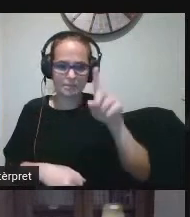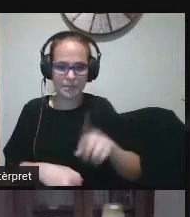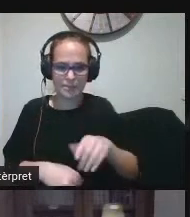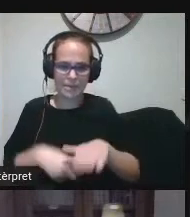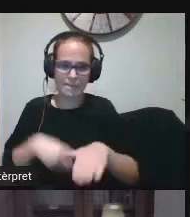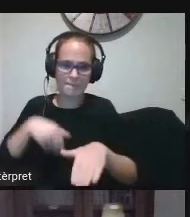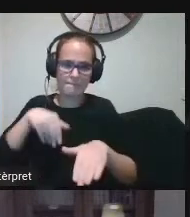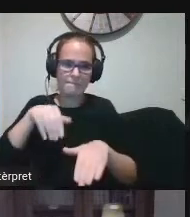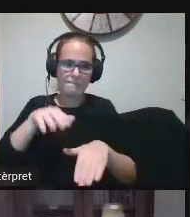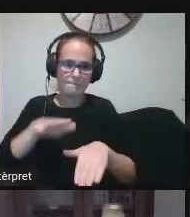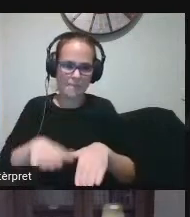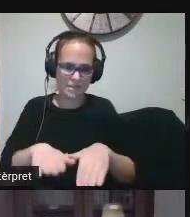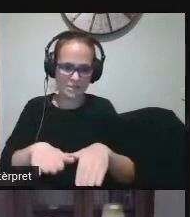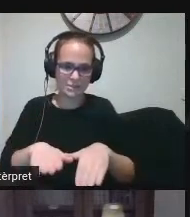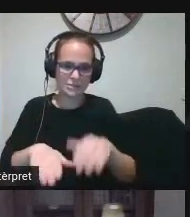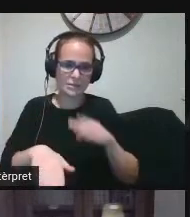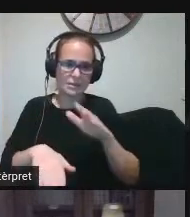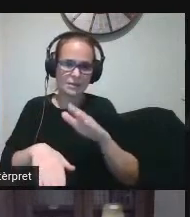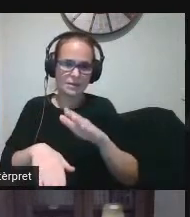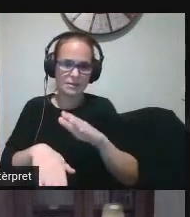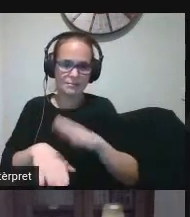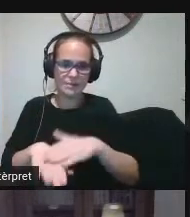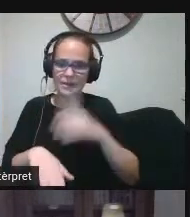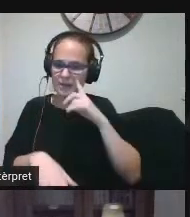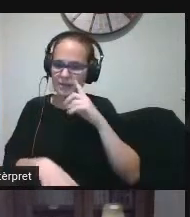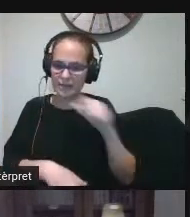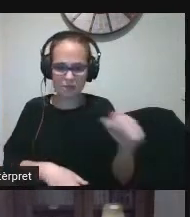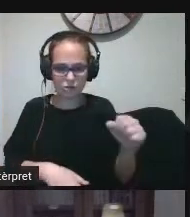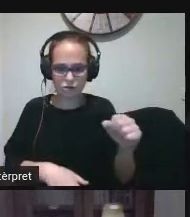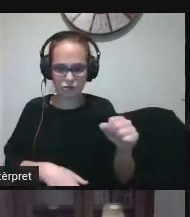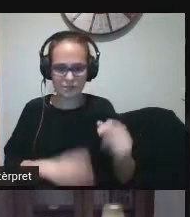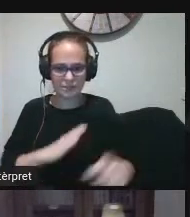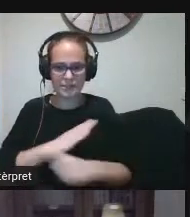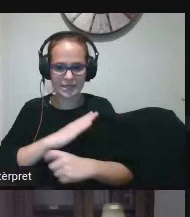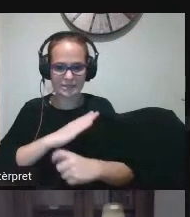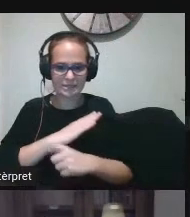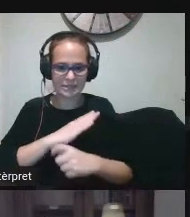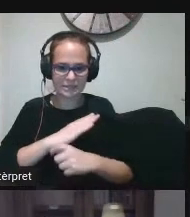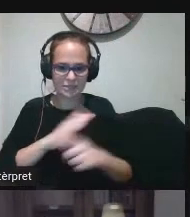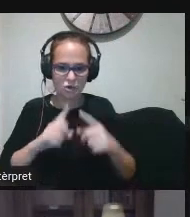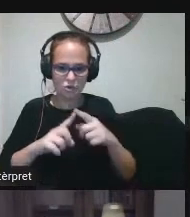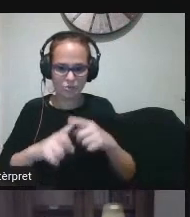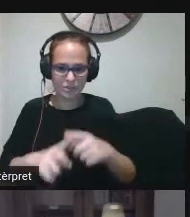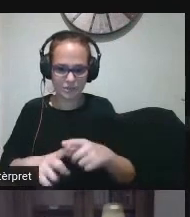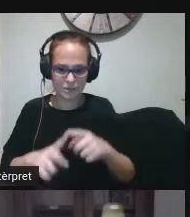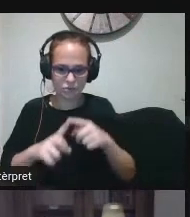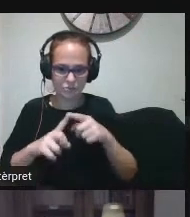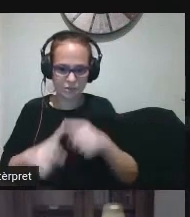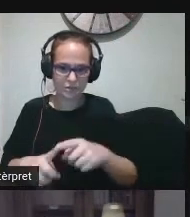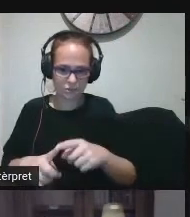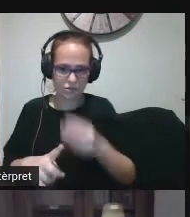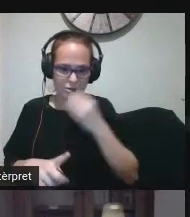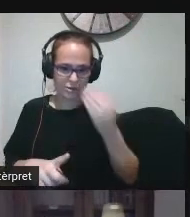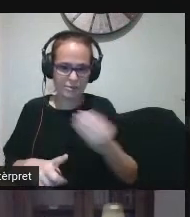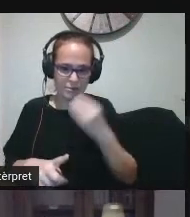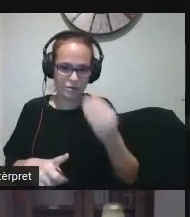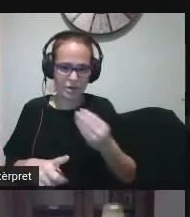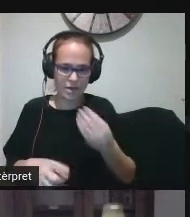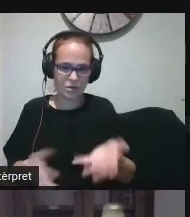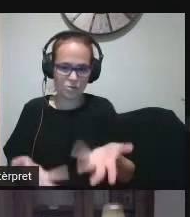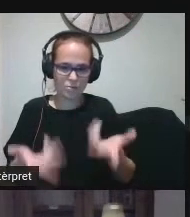traçar un diagnòstic i una estratègia per tal de millorar la competència digital docent